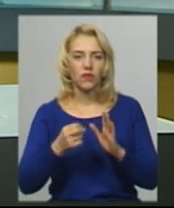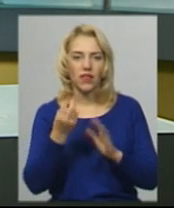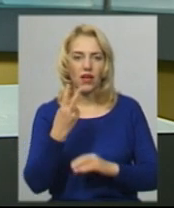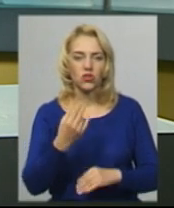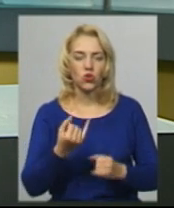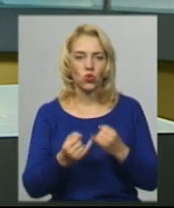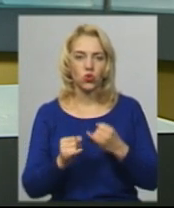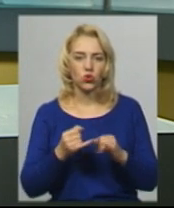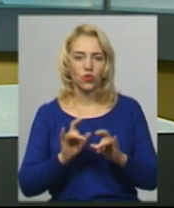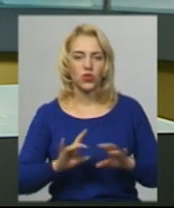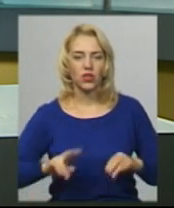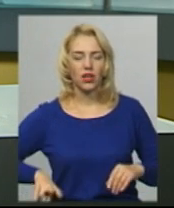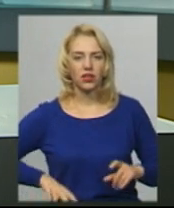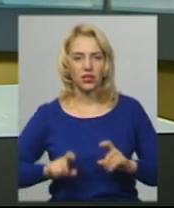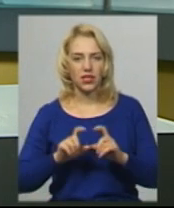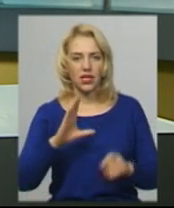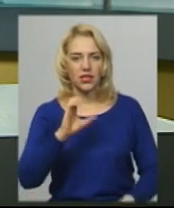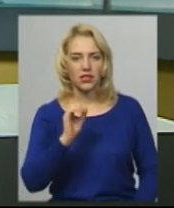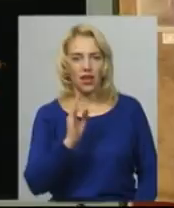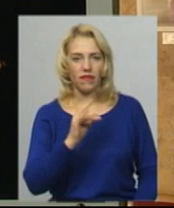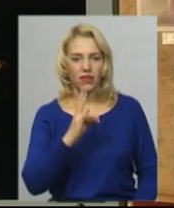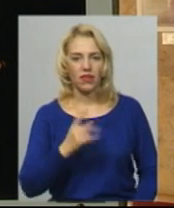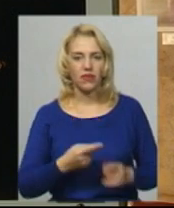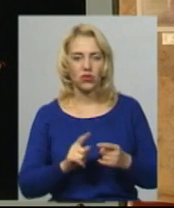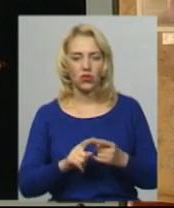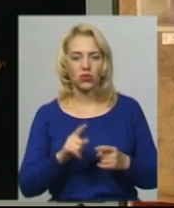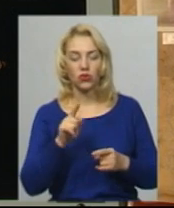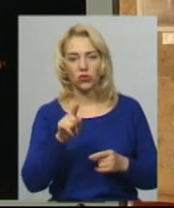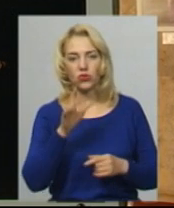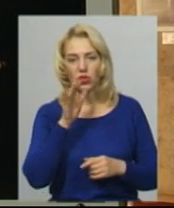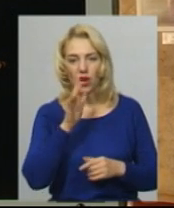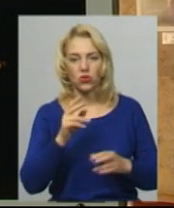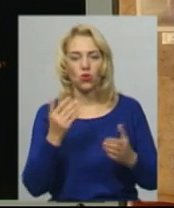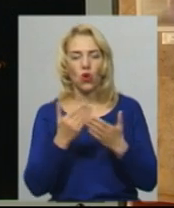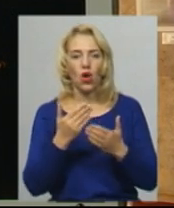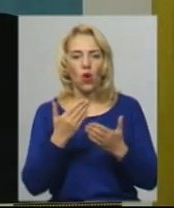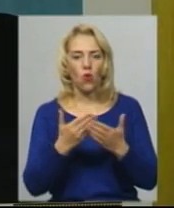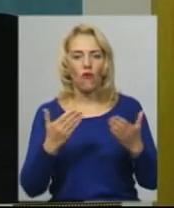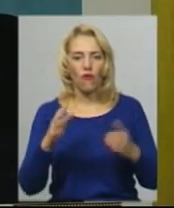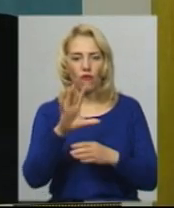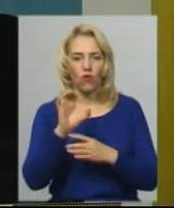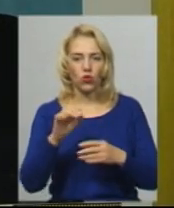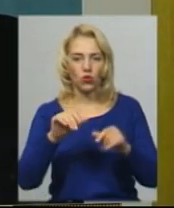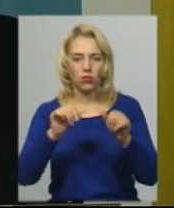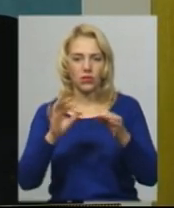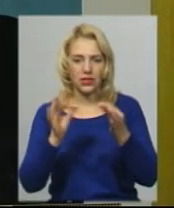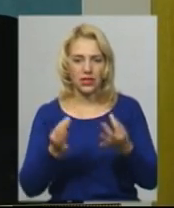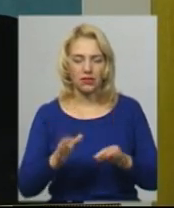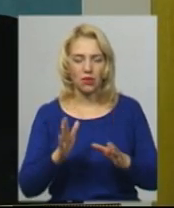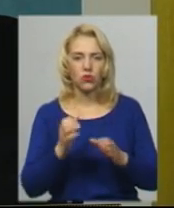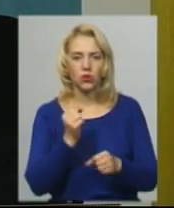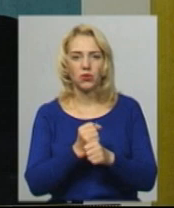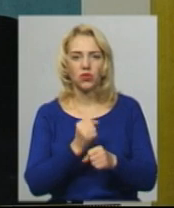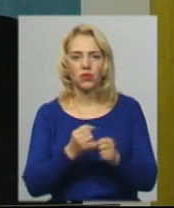директор закладу Віталій Савін. За його словами, саме до того часу у музеї студії фотомистецтва діятиме 15-й ювілейна